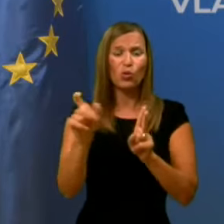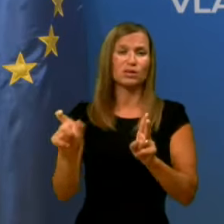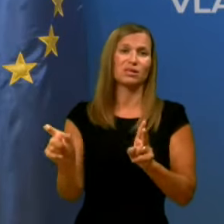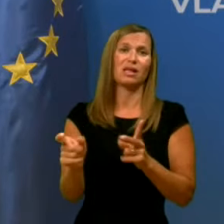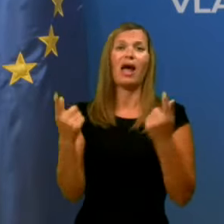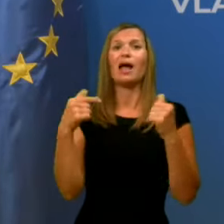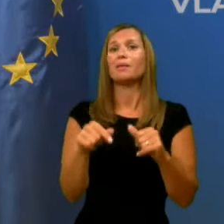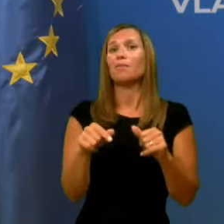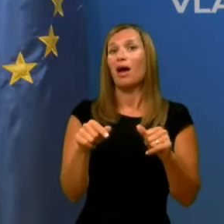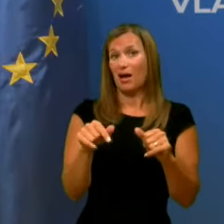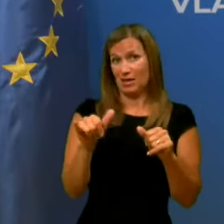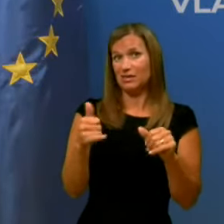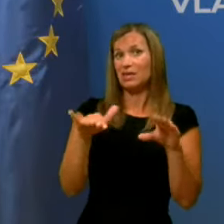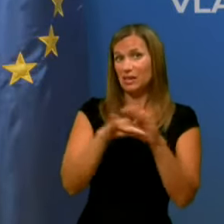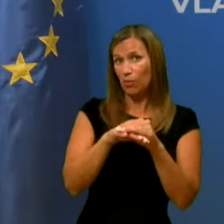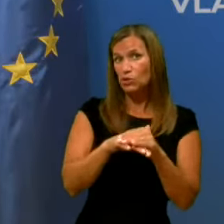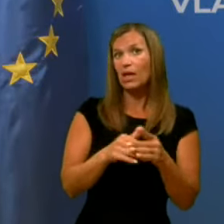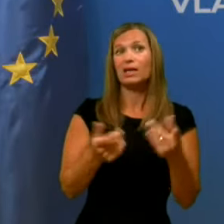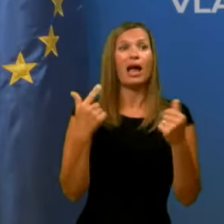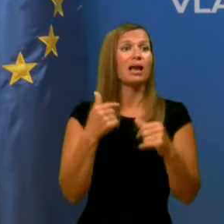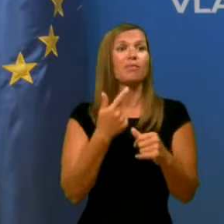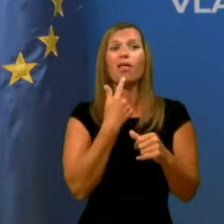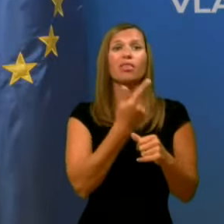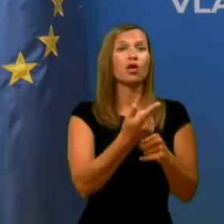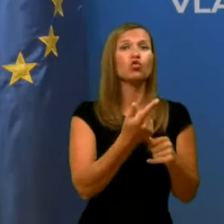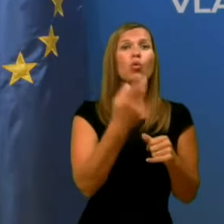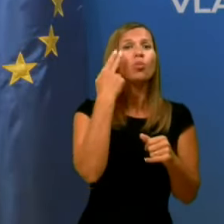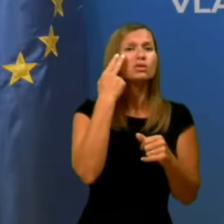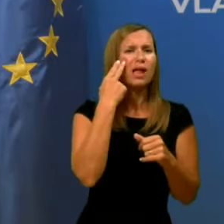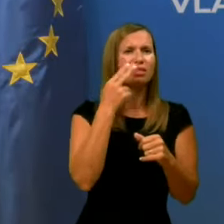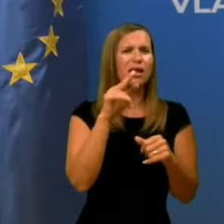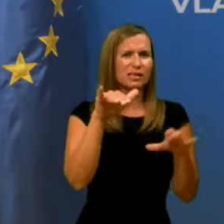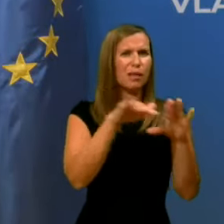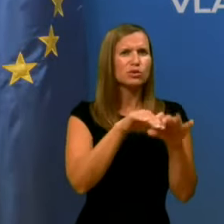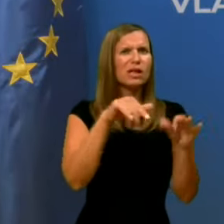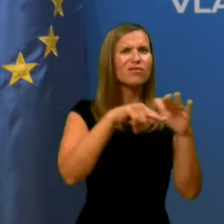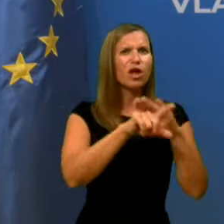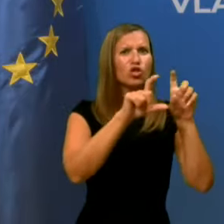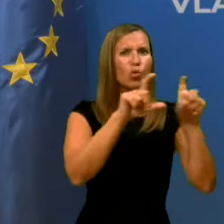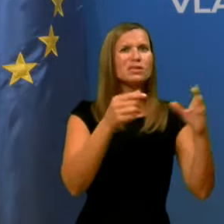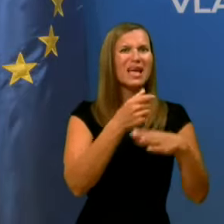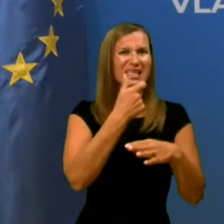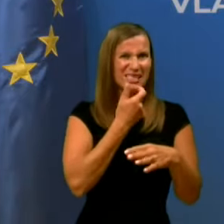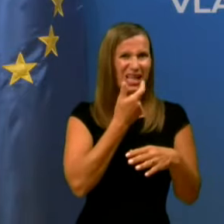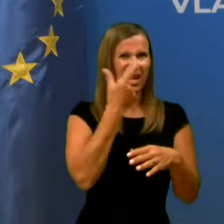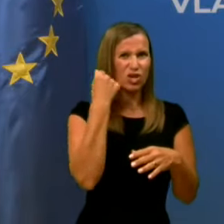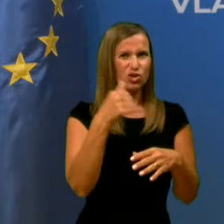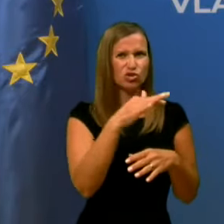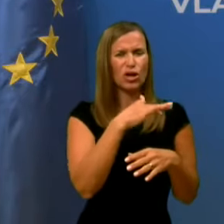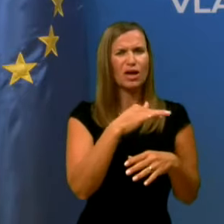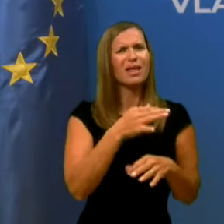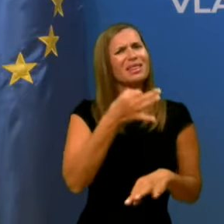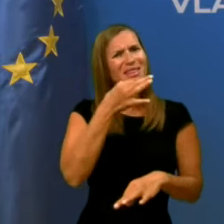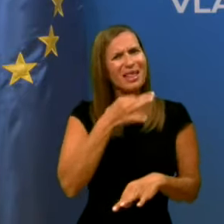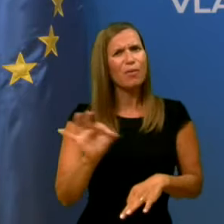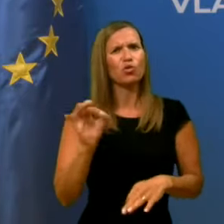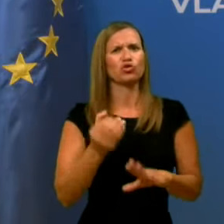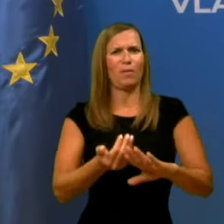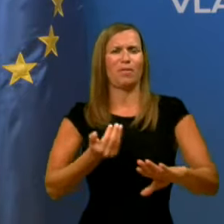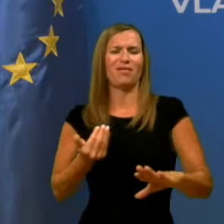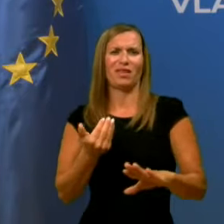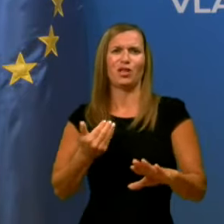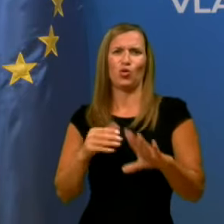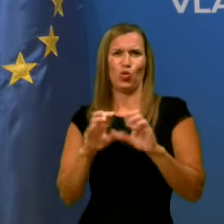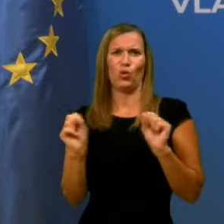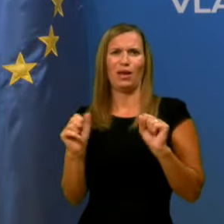katerih so rodniki, so zaposleni v domovih za starejše, da je najboljši ukrep, preventivni ukrep,